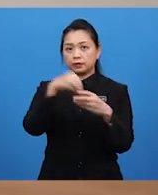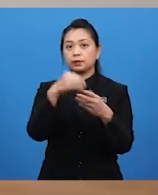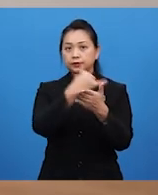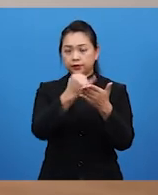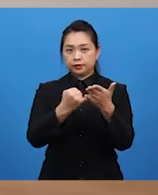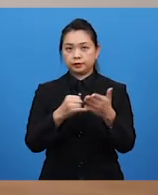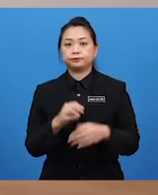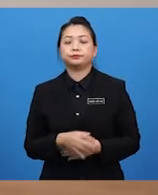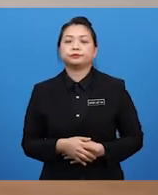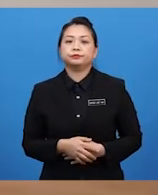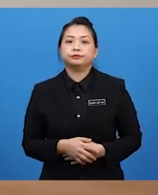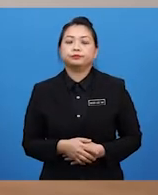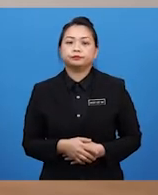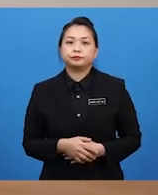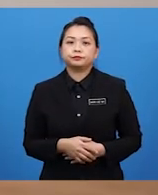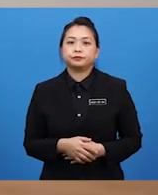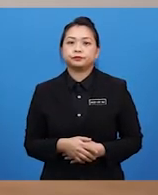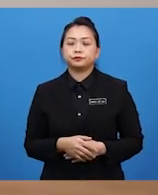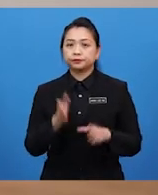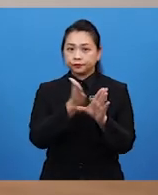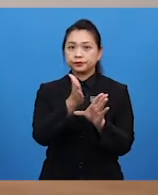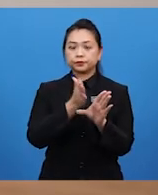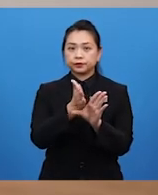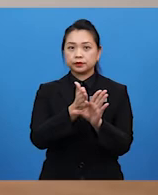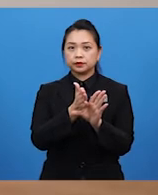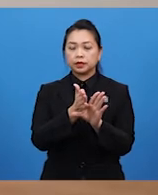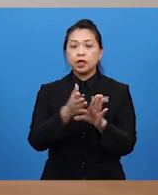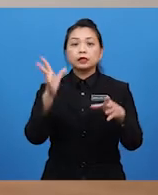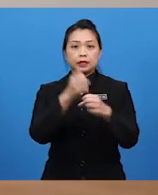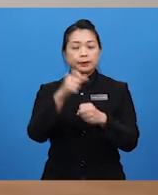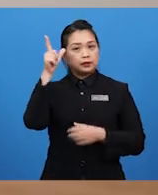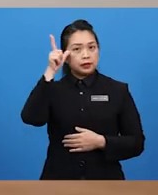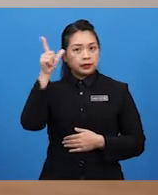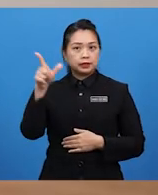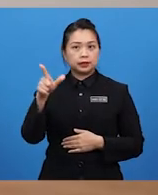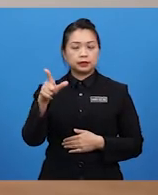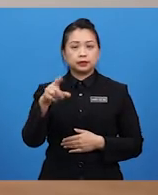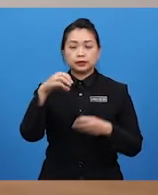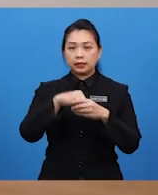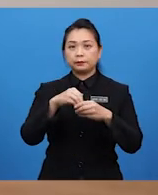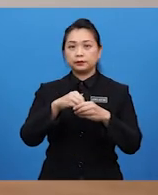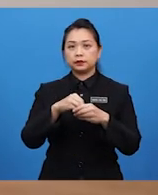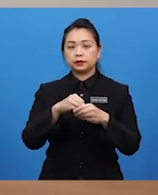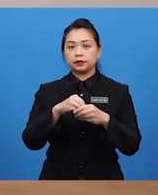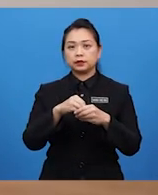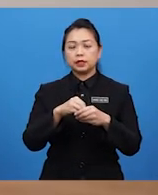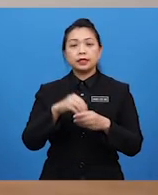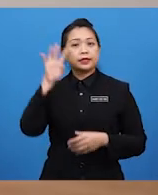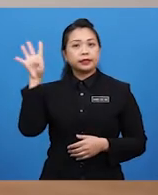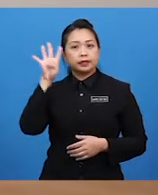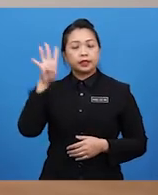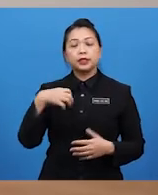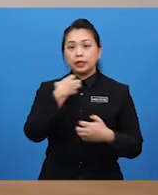Jadi kepada pelajar-pelajar di luar sana ingat ya, psikologi turut dapat dilihat dalam kreativiti, emosi,